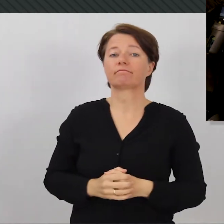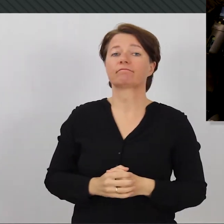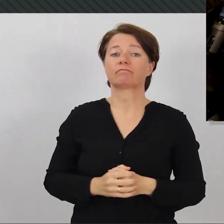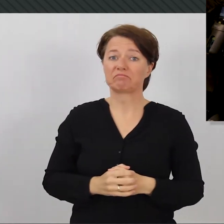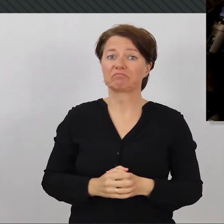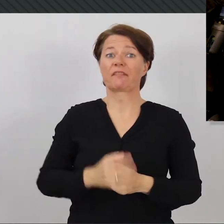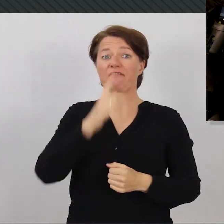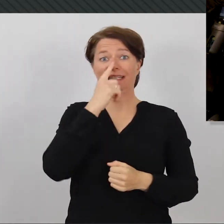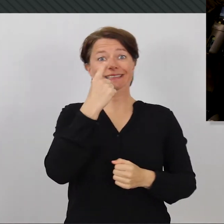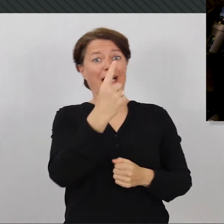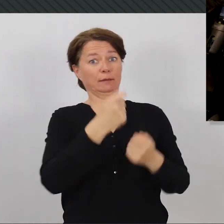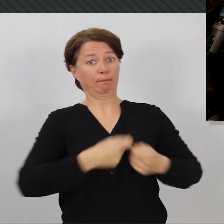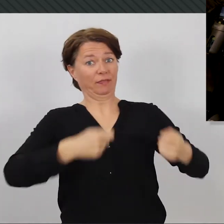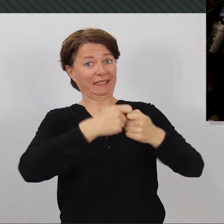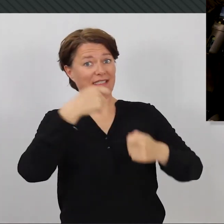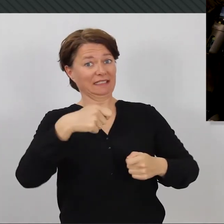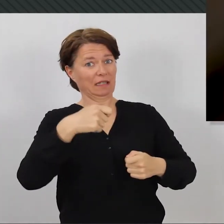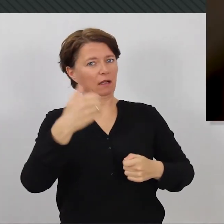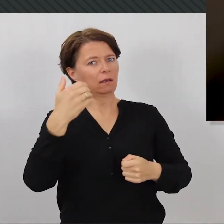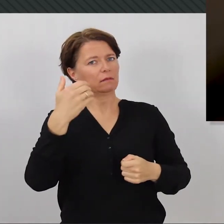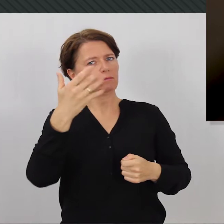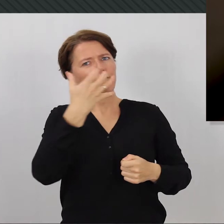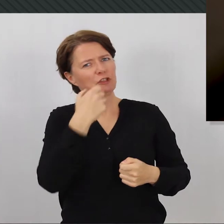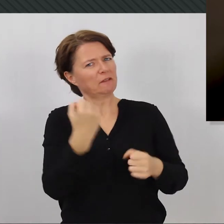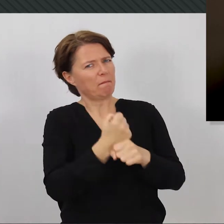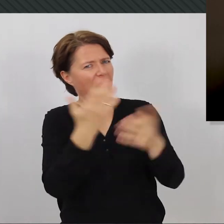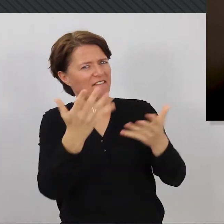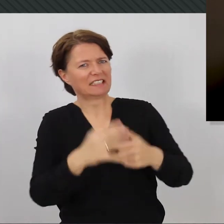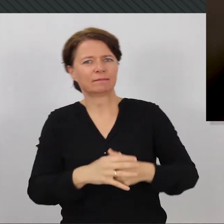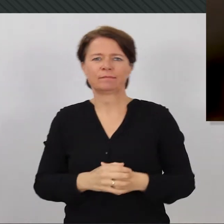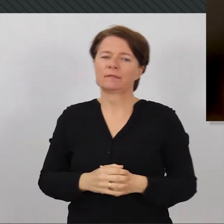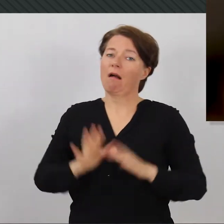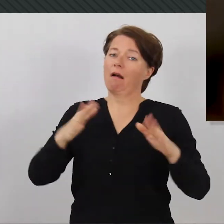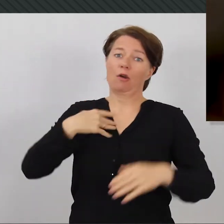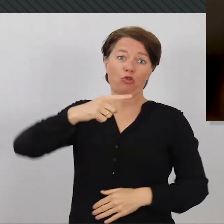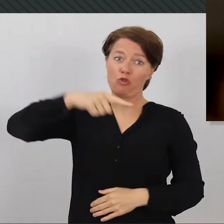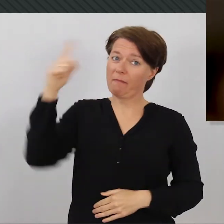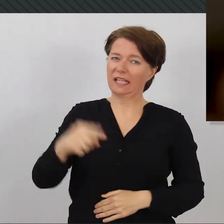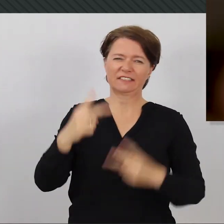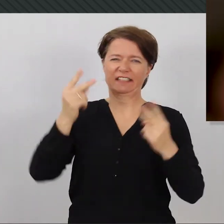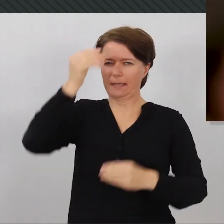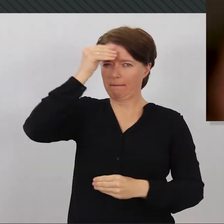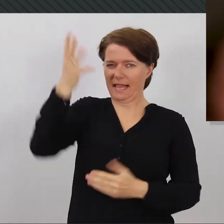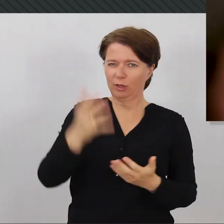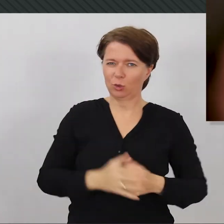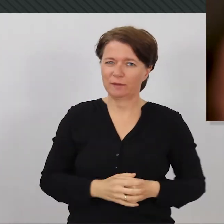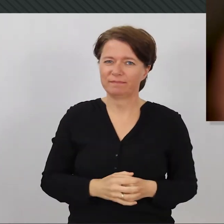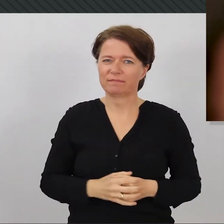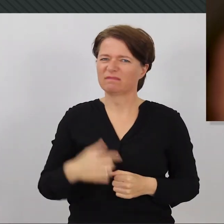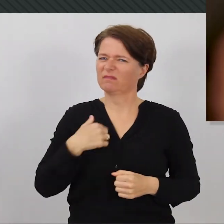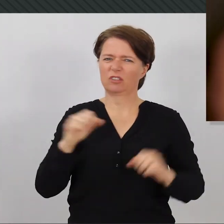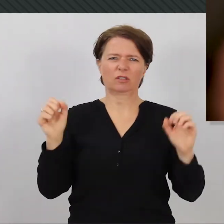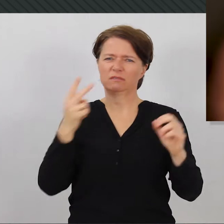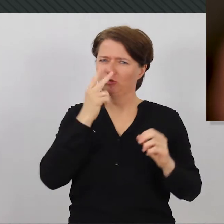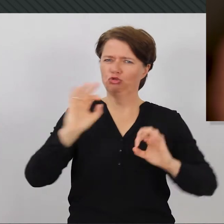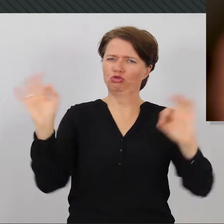wenn du jetzt Bundeskanzler wärst zum Beispiel, was sich ändern sollte? Nummer eins ist für mich schon lange